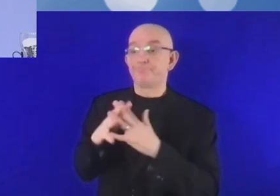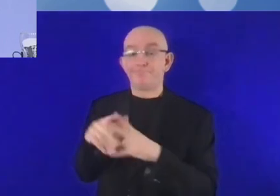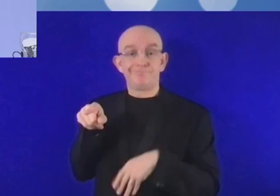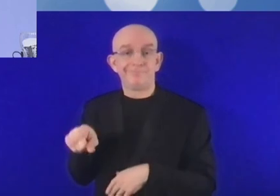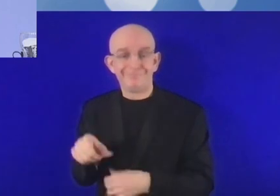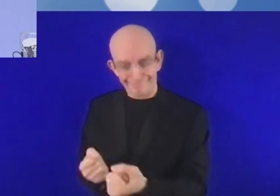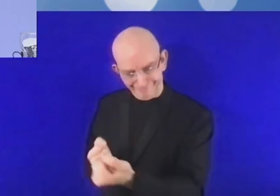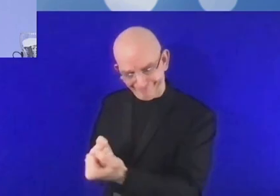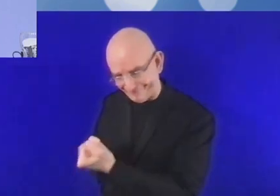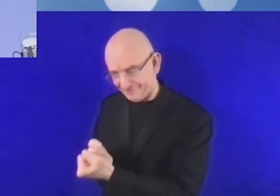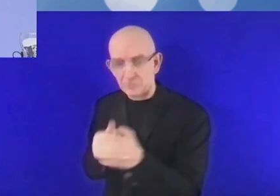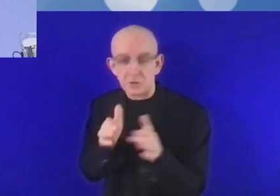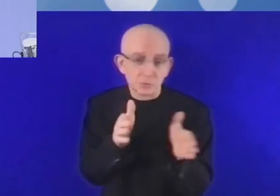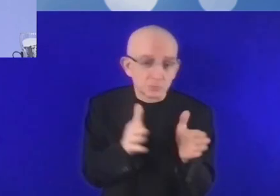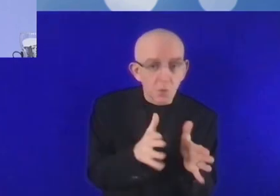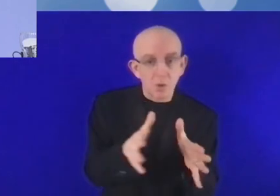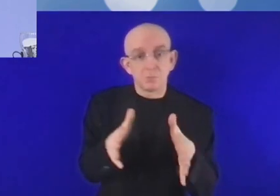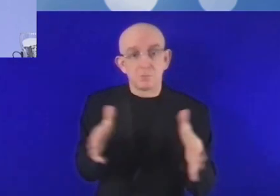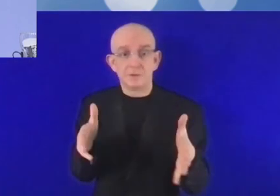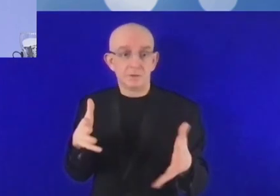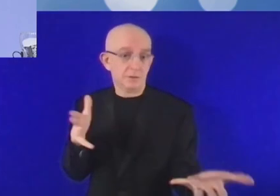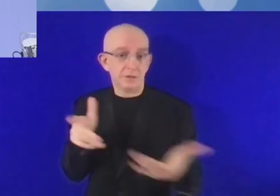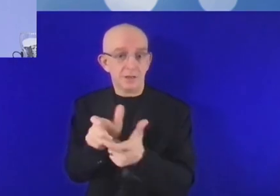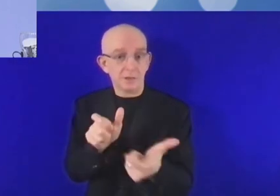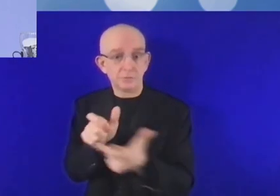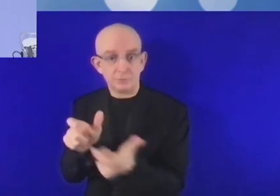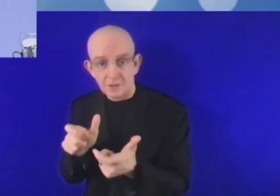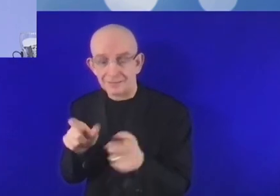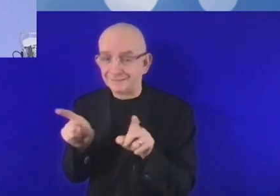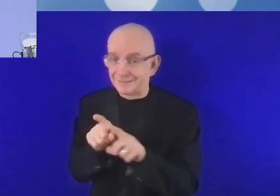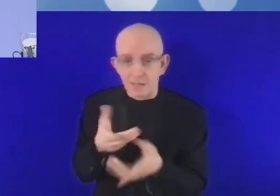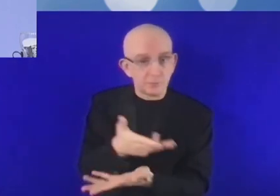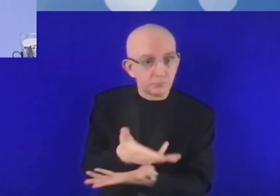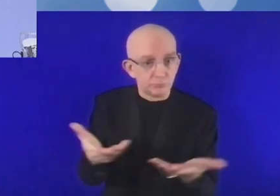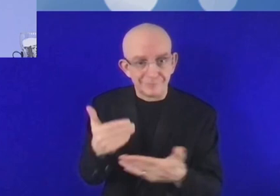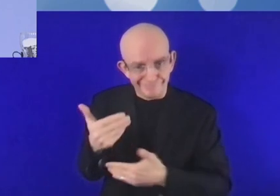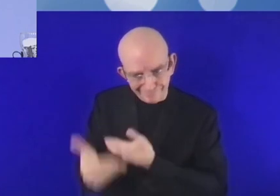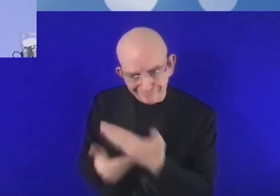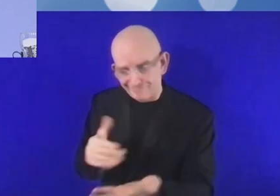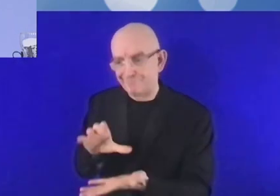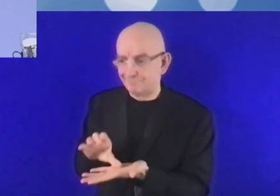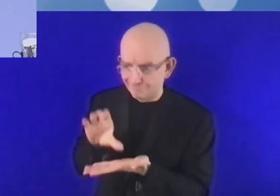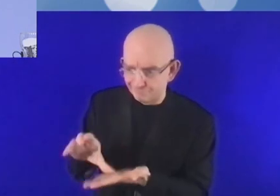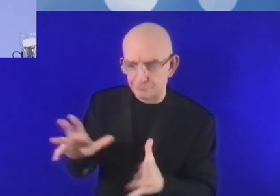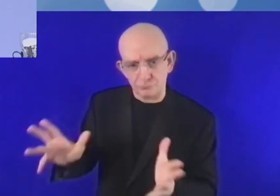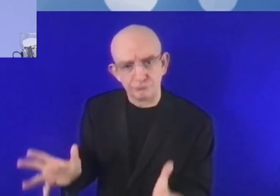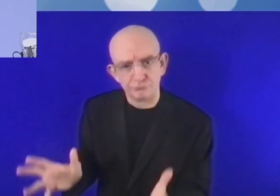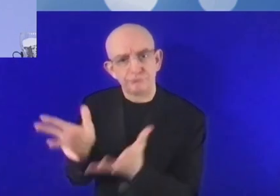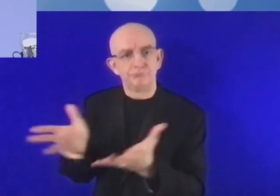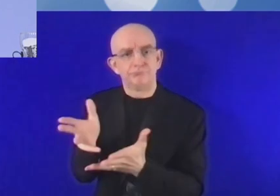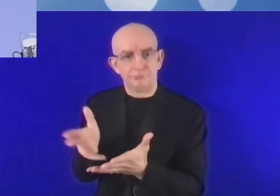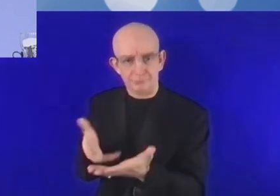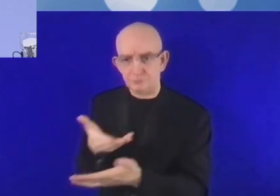les PME plus largement, les micro-entreprises aussi, doivent savoir quels